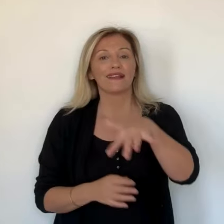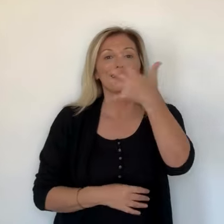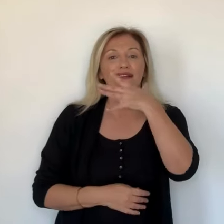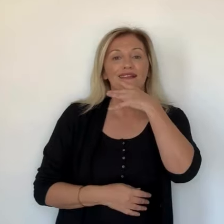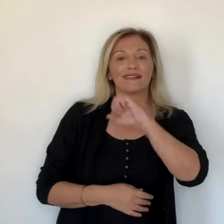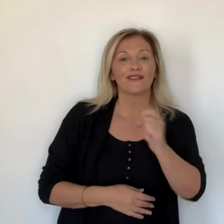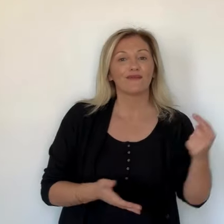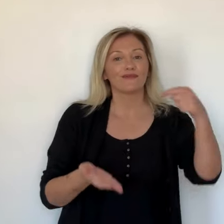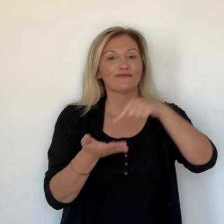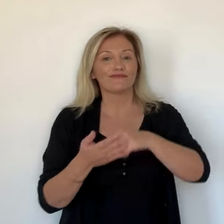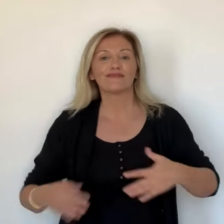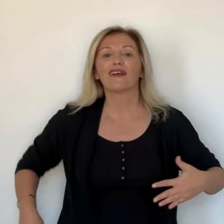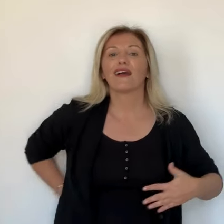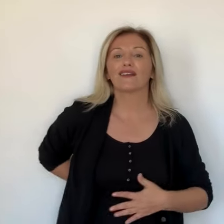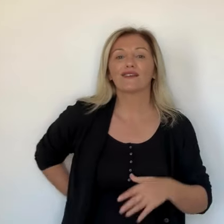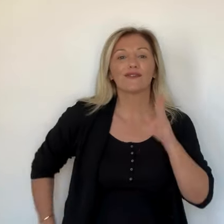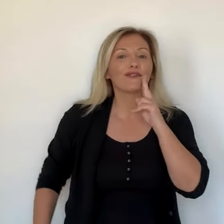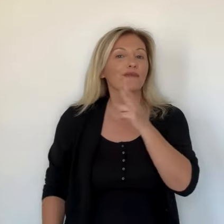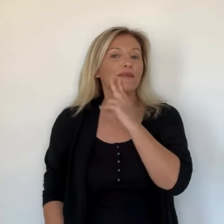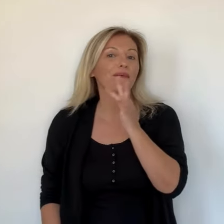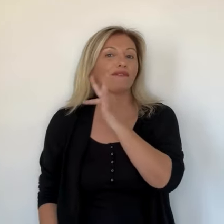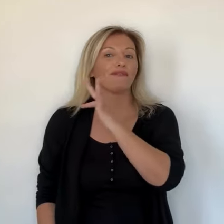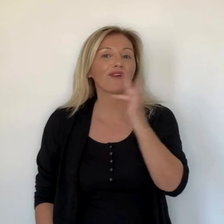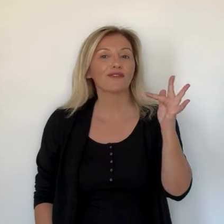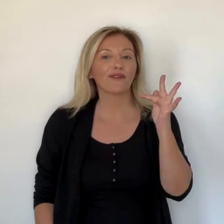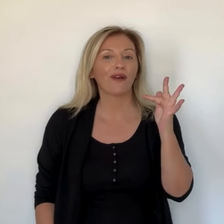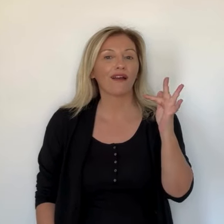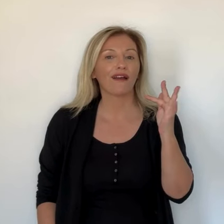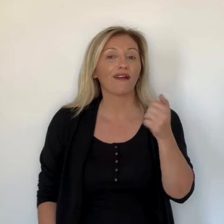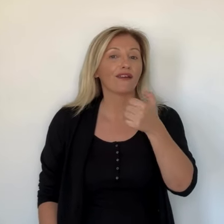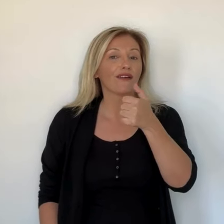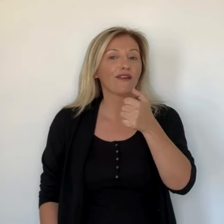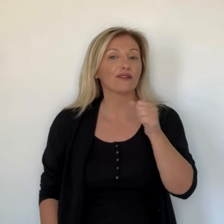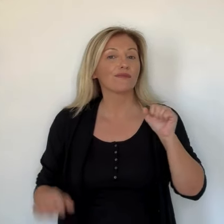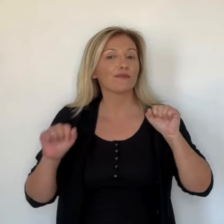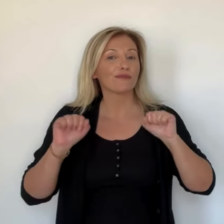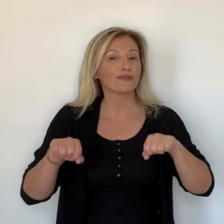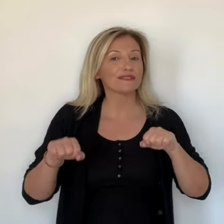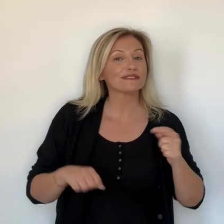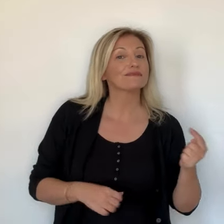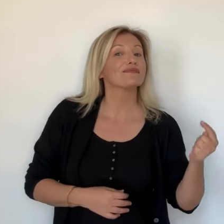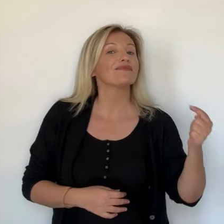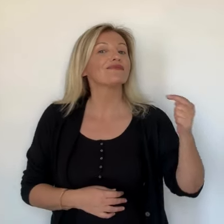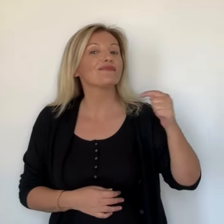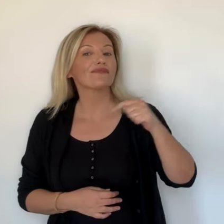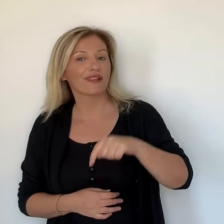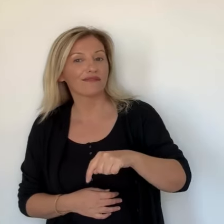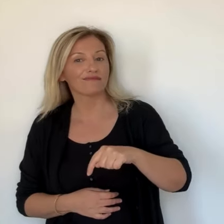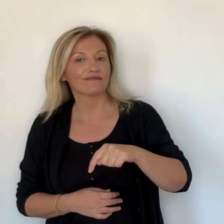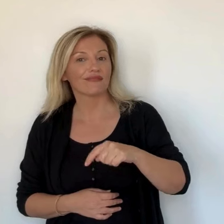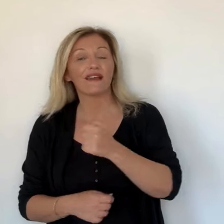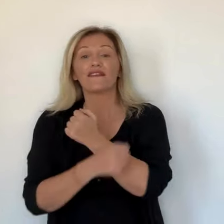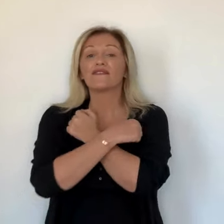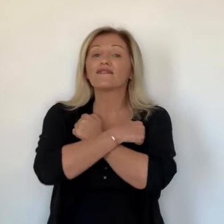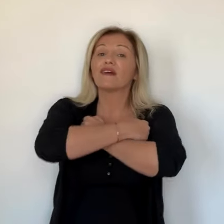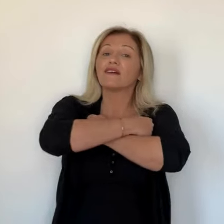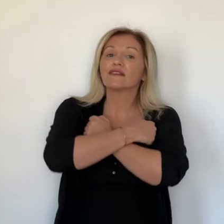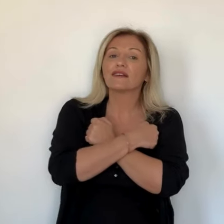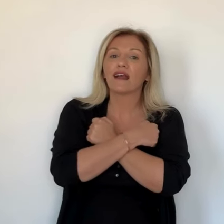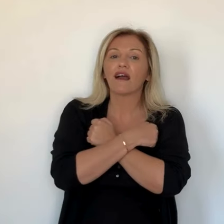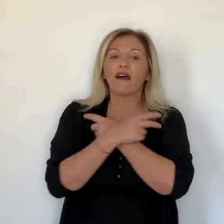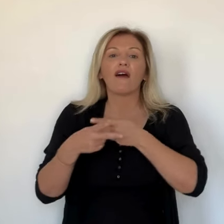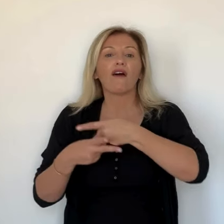Les choses se précisent autour de la visite du pape François dans l'île. Selon nos informations, le Vatican a transmis ce mardi une demande